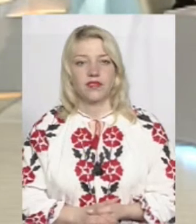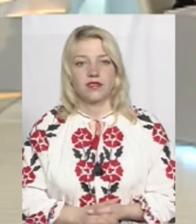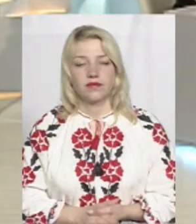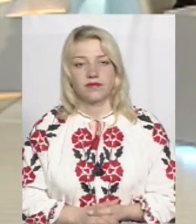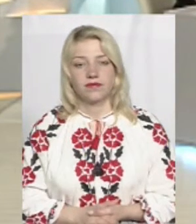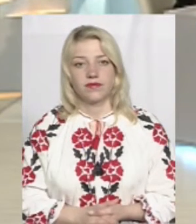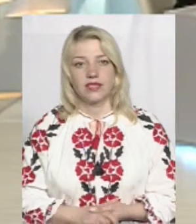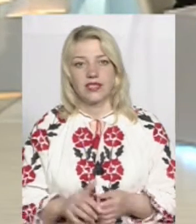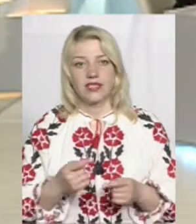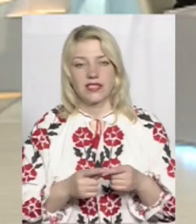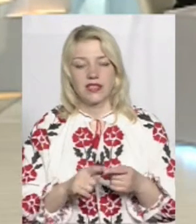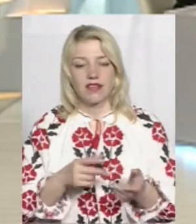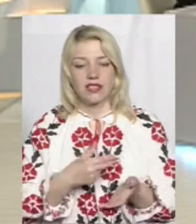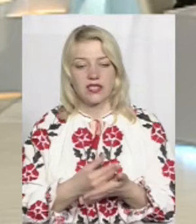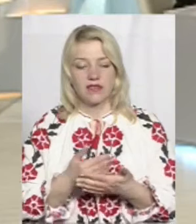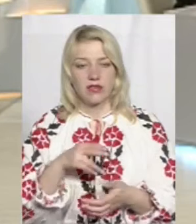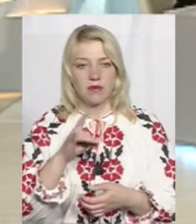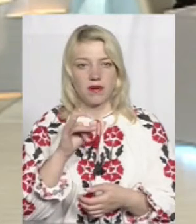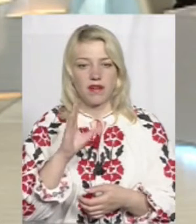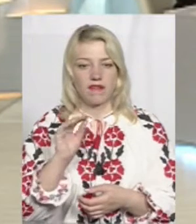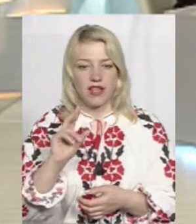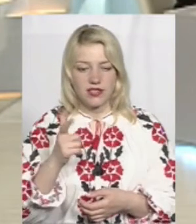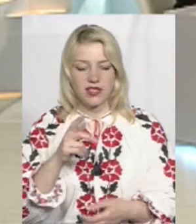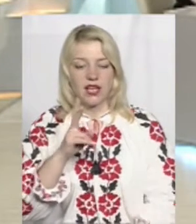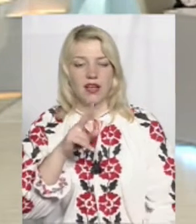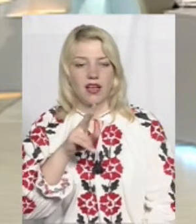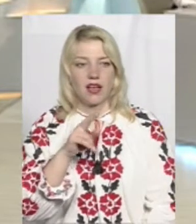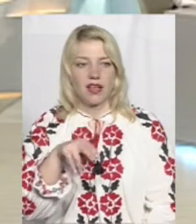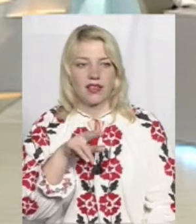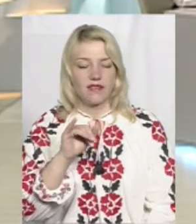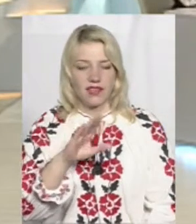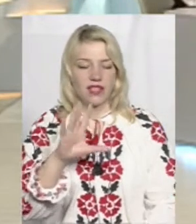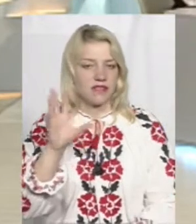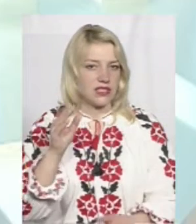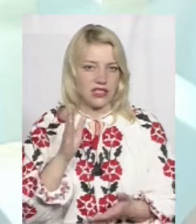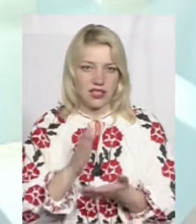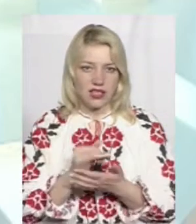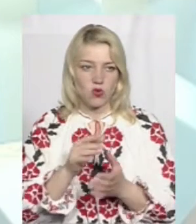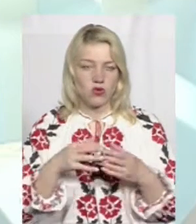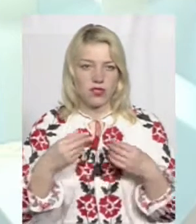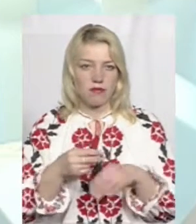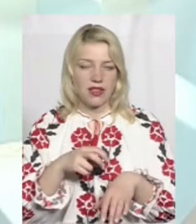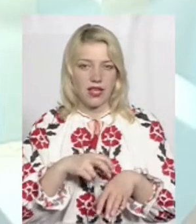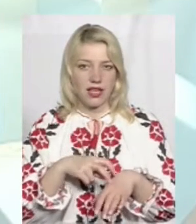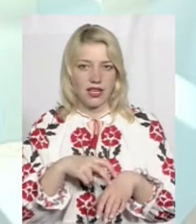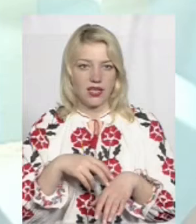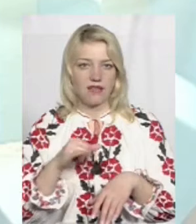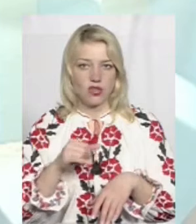І ті вакцини від правцю, дифтерії також є? всі в нас є в сімейних лікарів, і